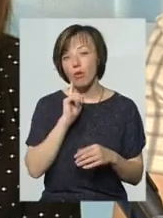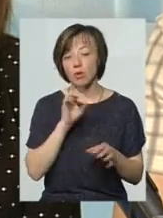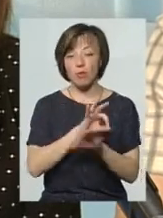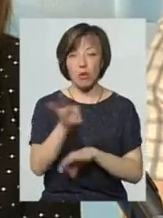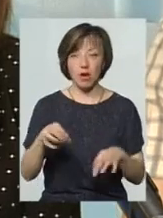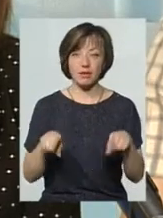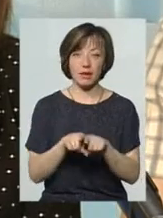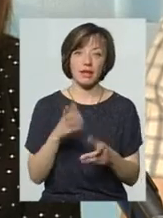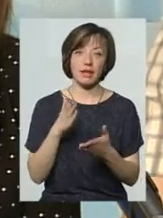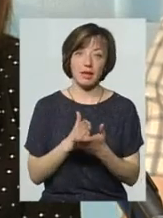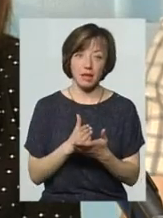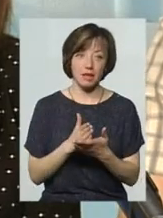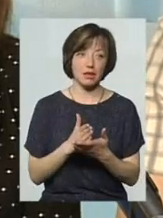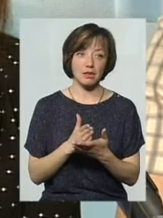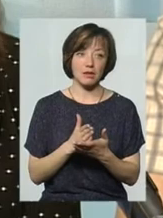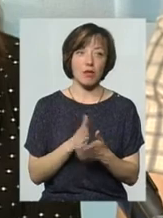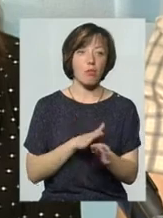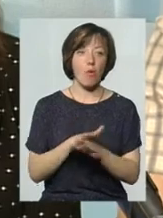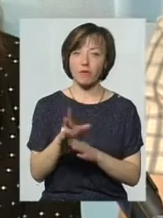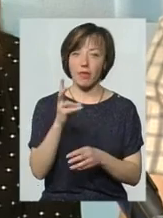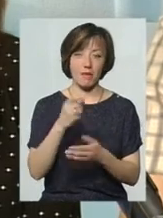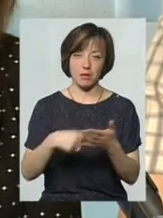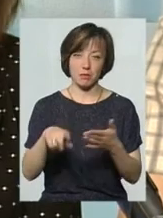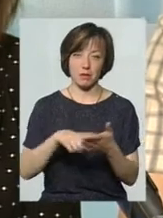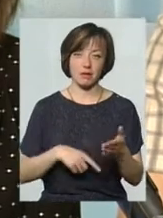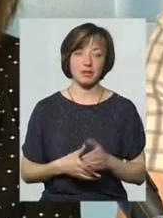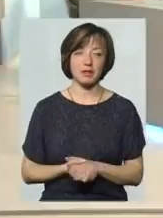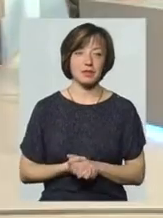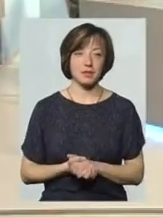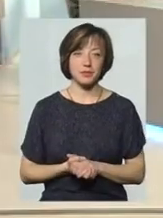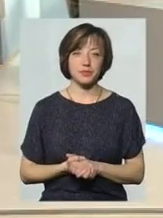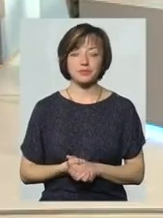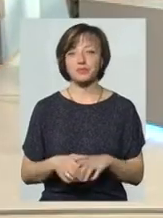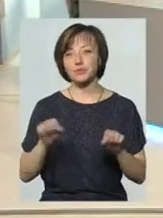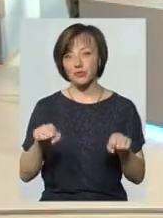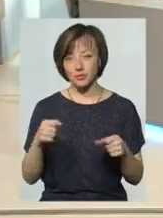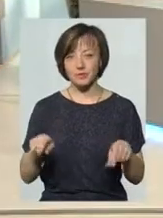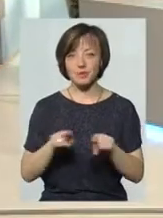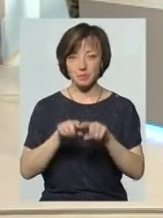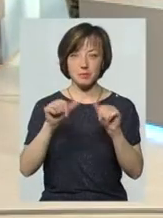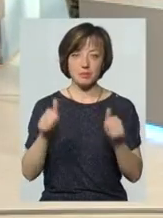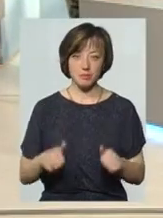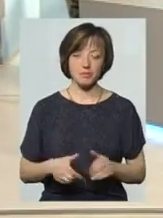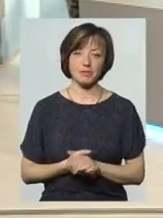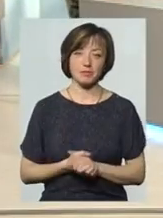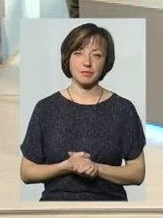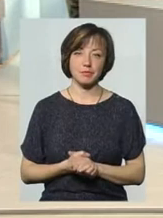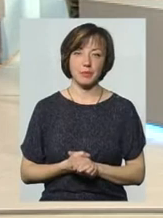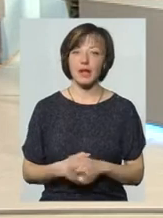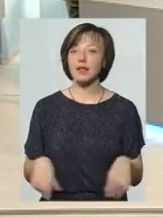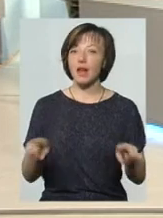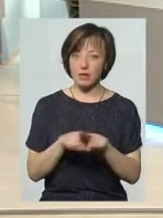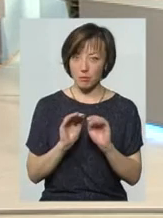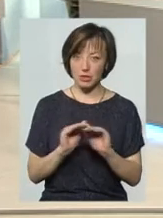проект є. Хоча вим кенаді повністю не відміняються. Але можливі такі варіанти. зрозумів. Так